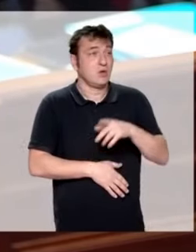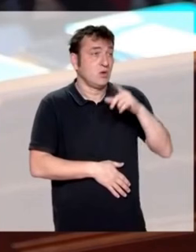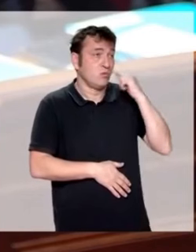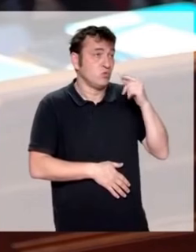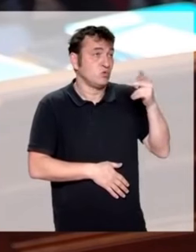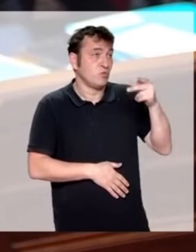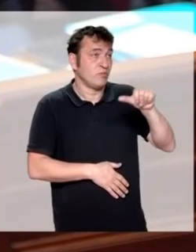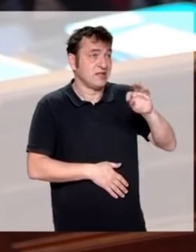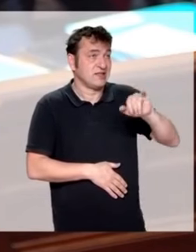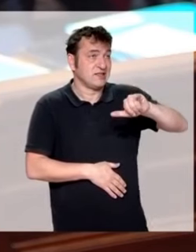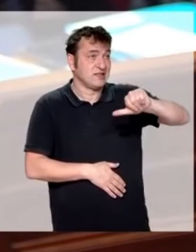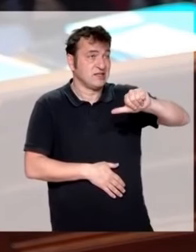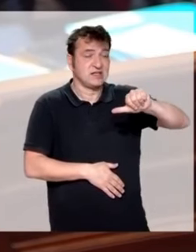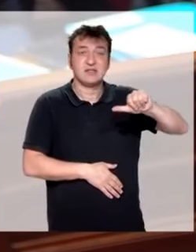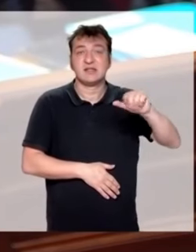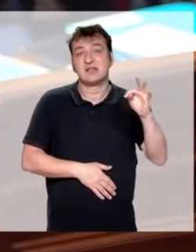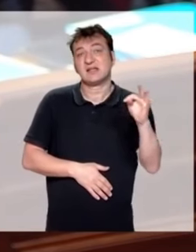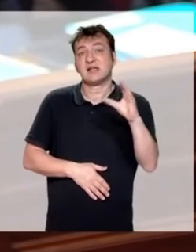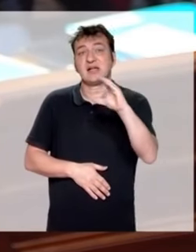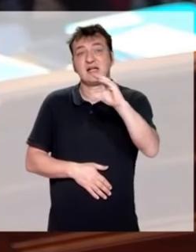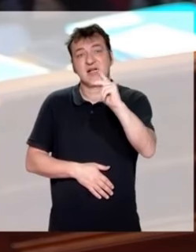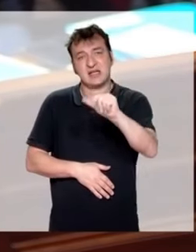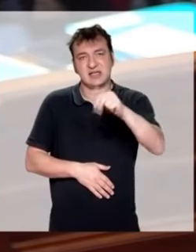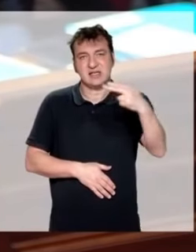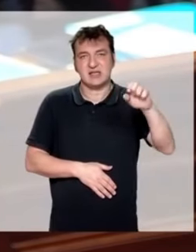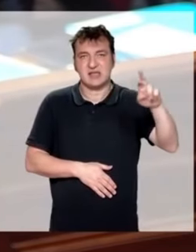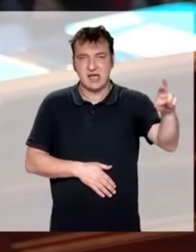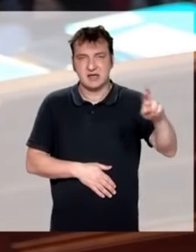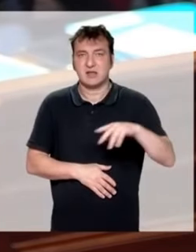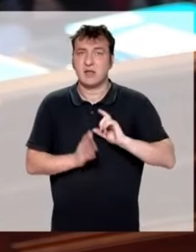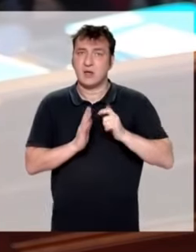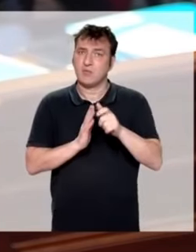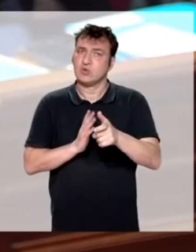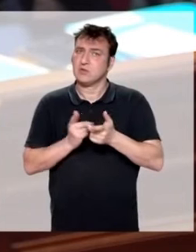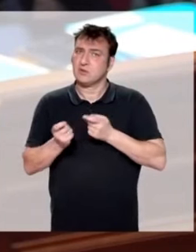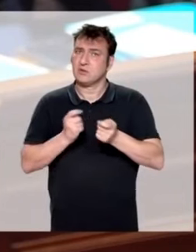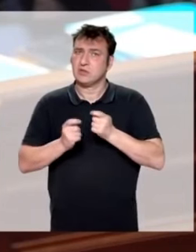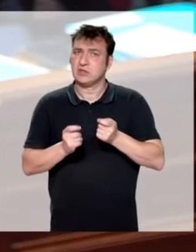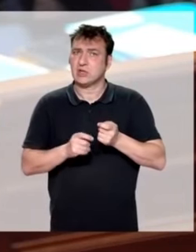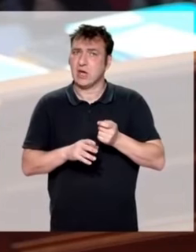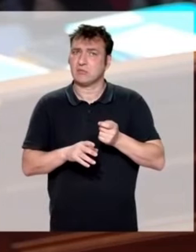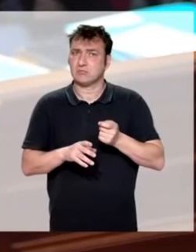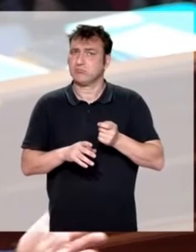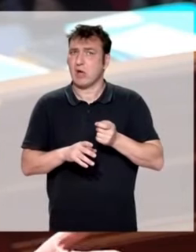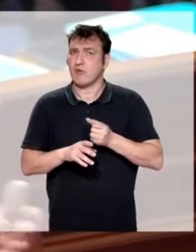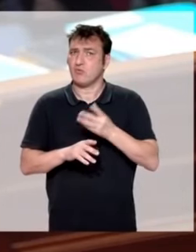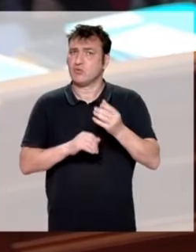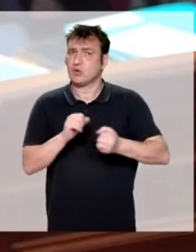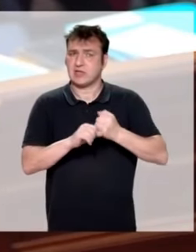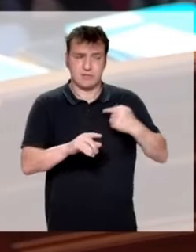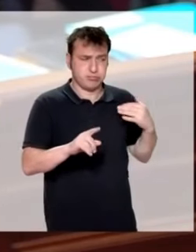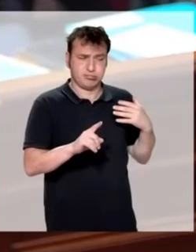à M. Cannaire. Je veux rappeler le processus qui a été conduit ces dernières années par le gouvernement, par